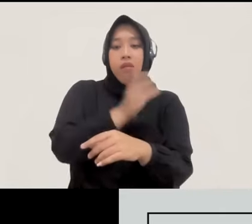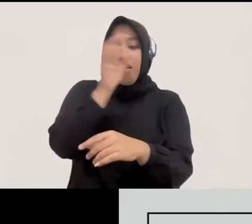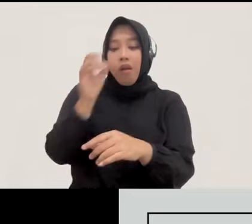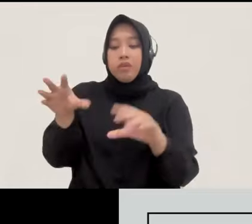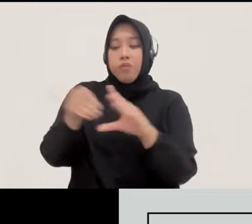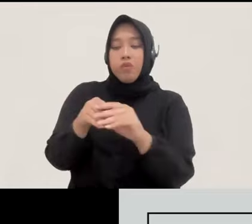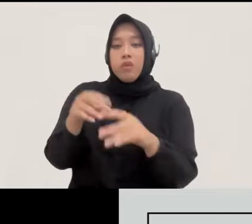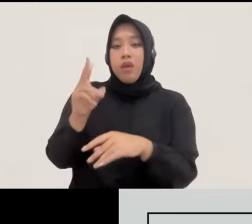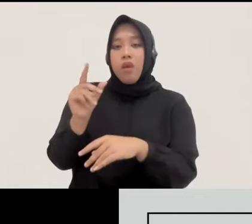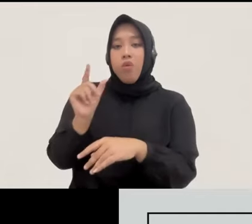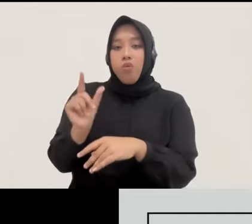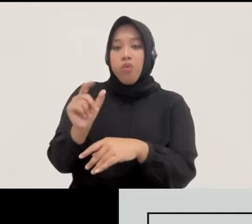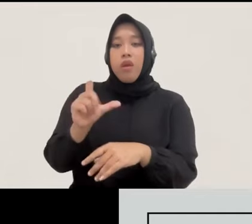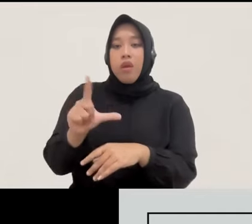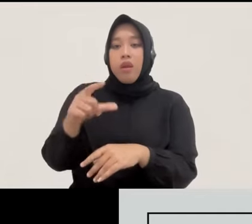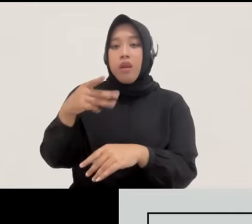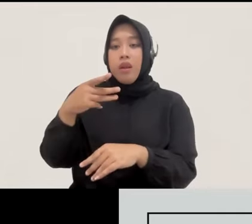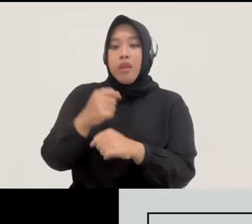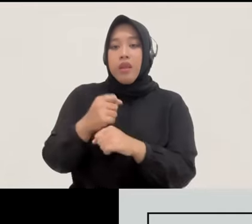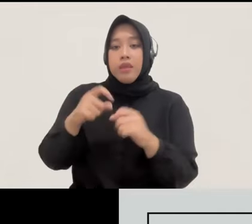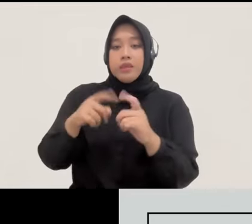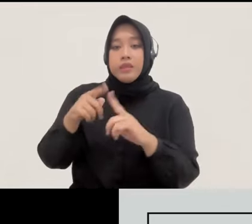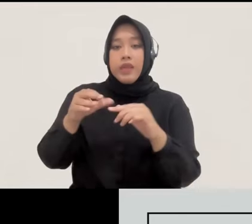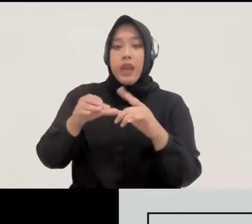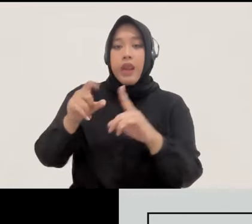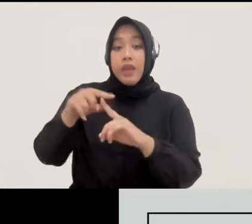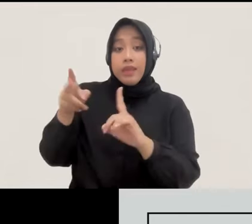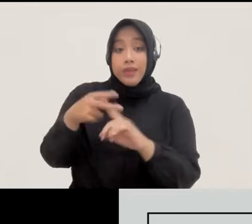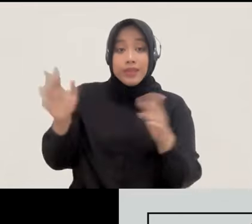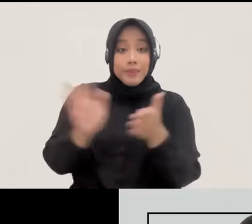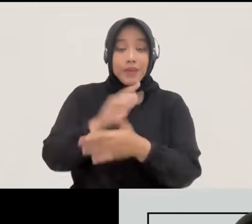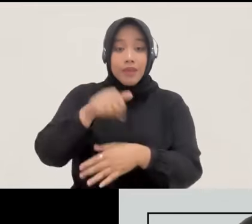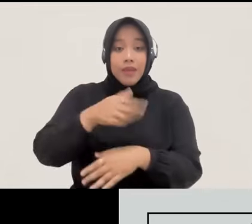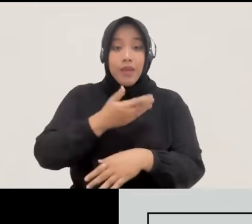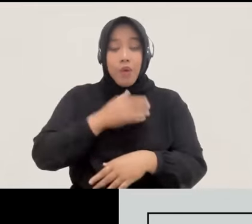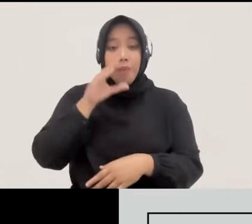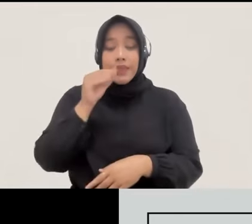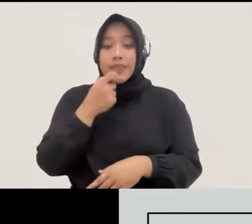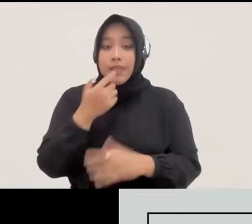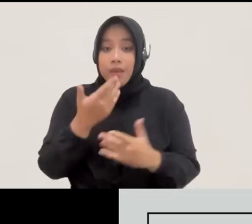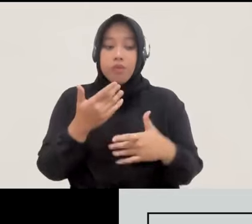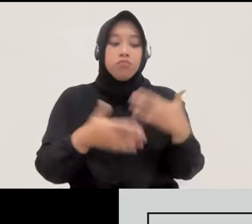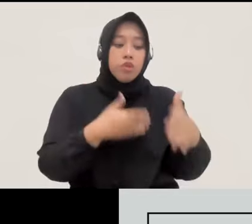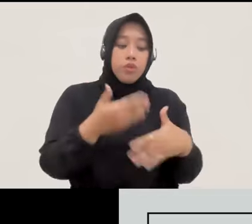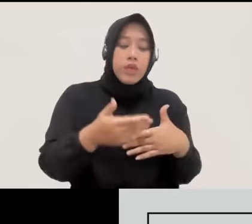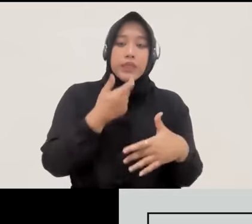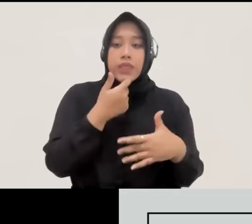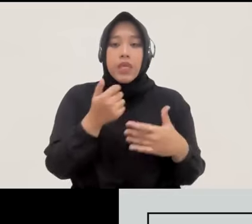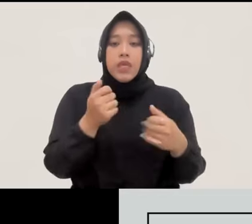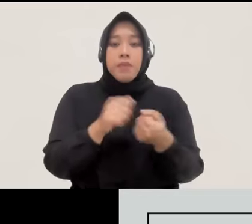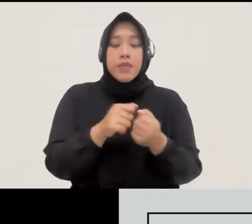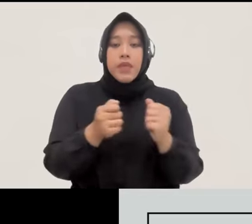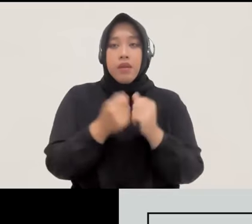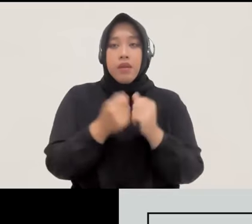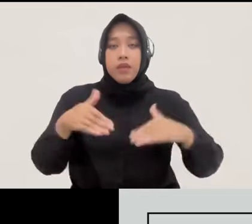keadilan restoratif pada kesempatan ini Mbak Maidina akan berbicara mengenai keberulangan soalan keadilan restoratif di